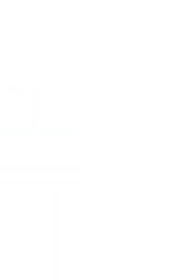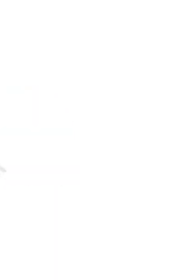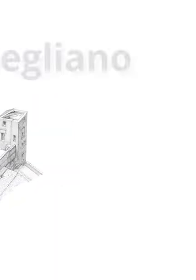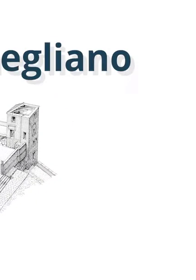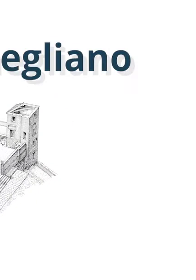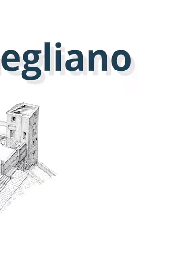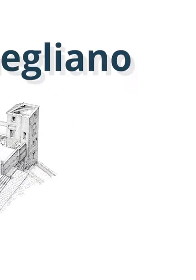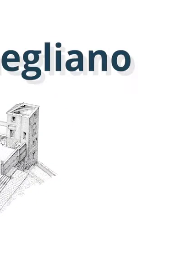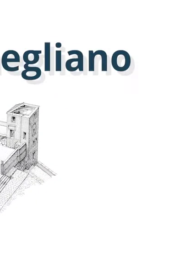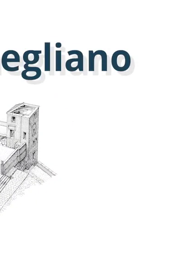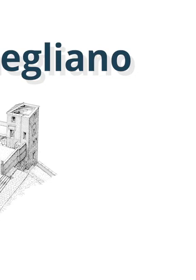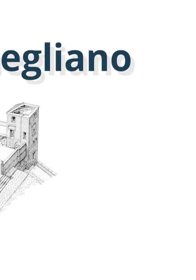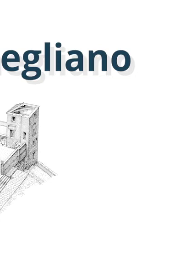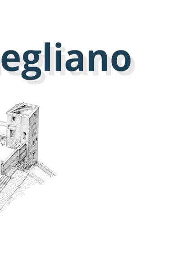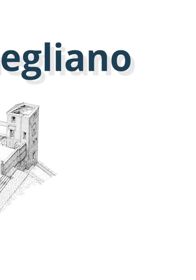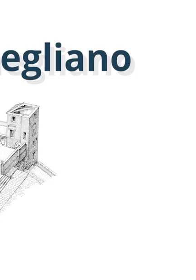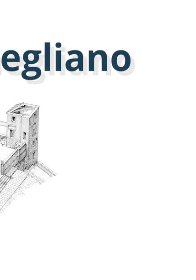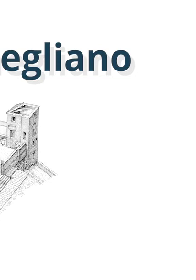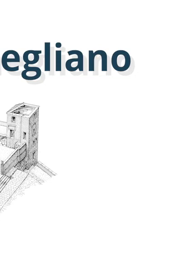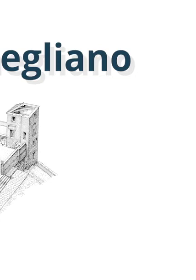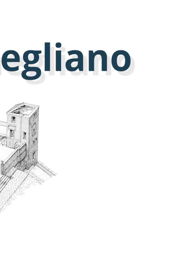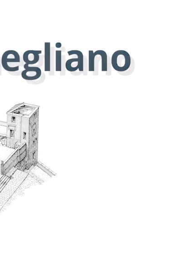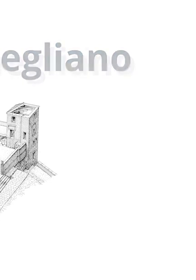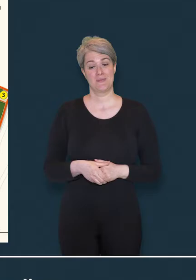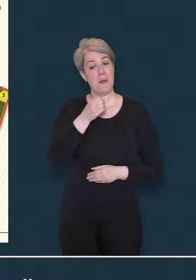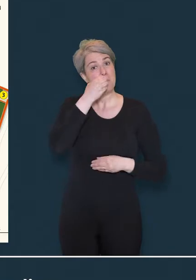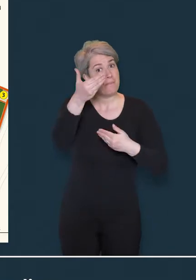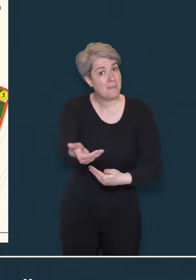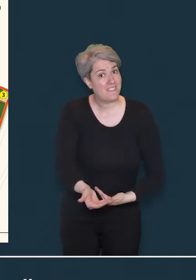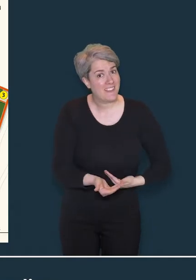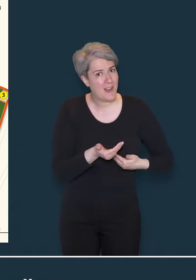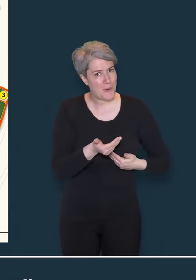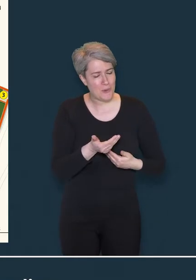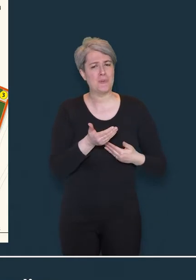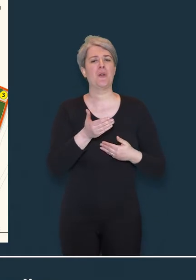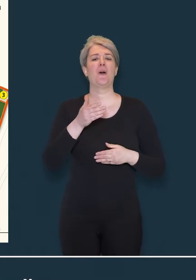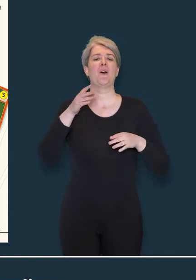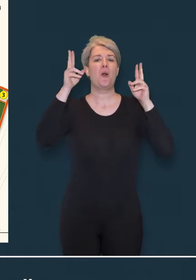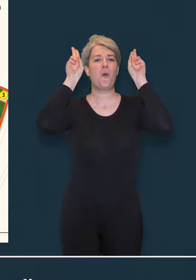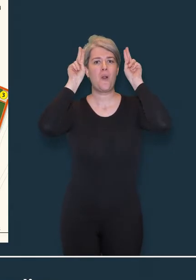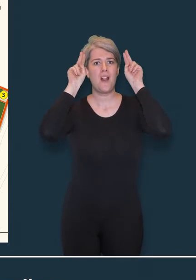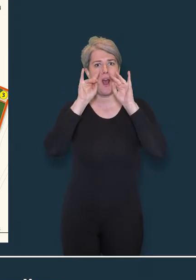Il castello di Conegliano Benvenuto nel castello di Conegliano